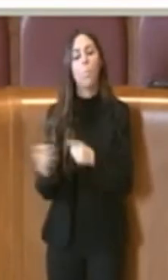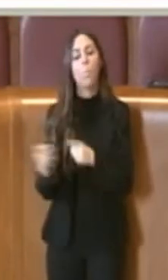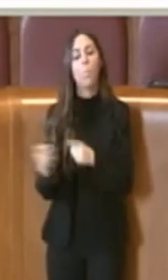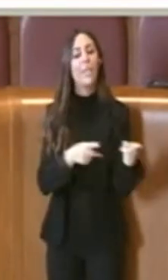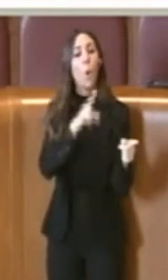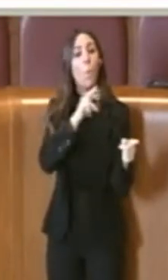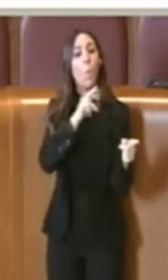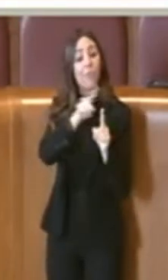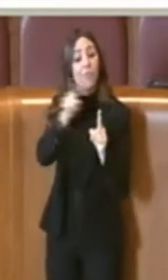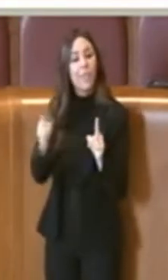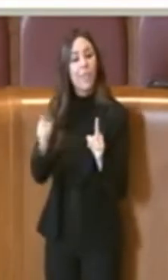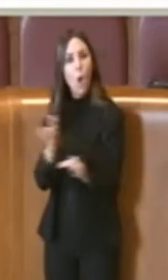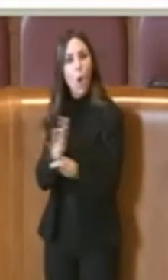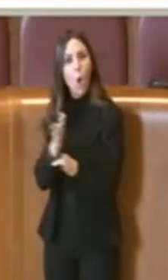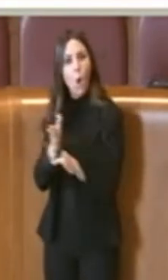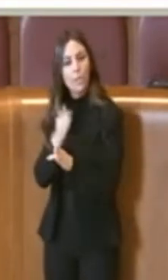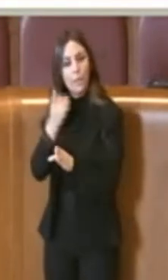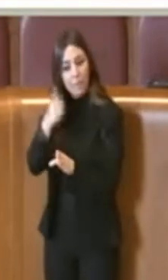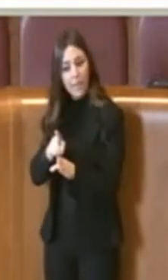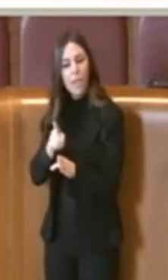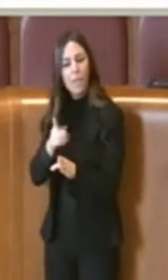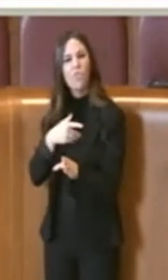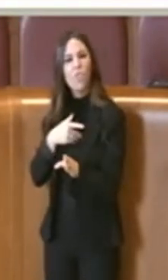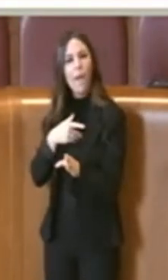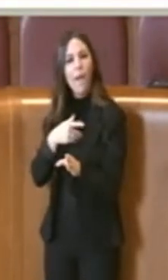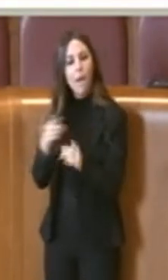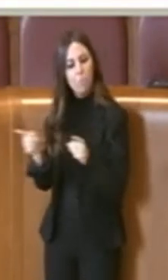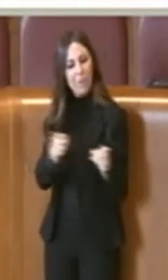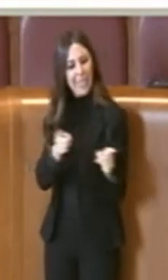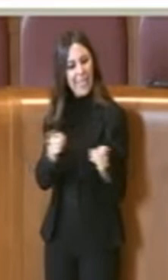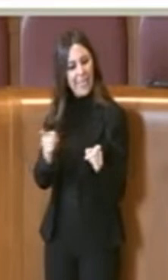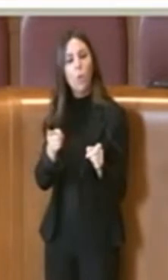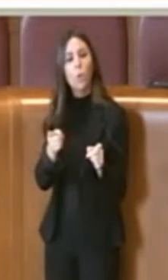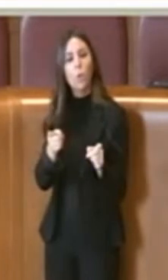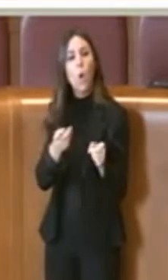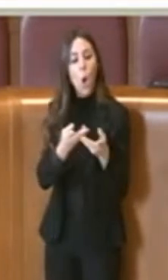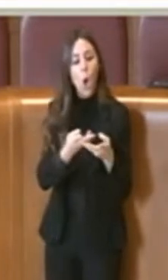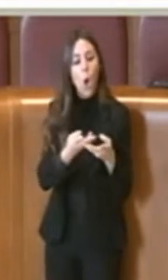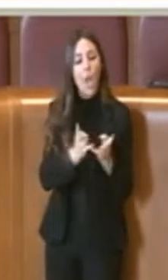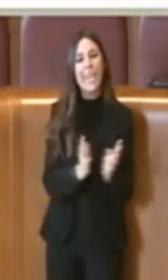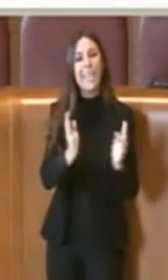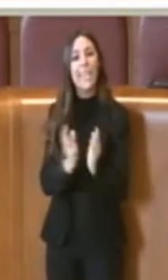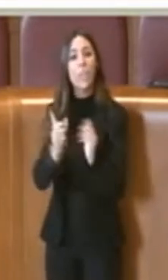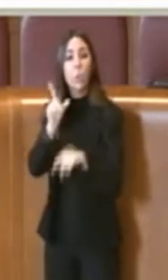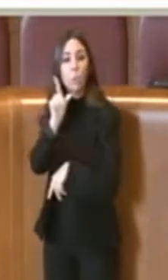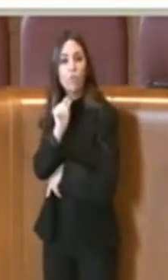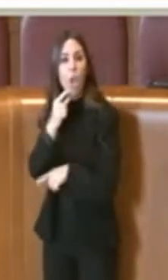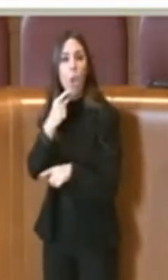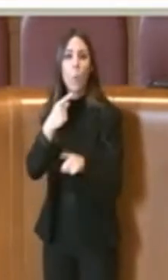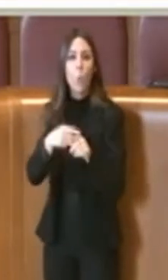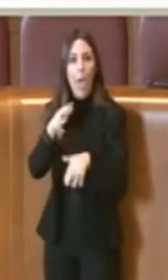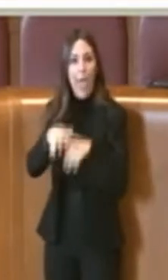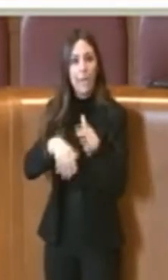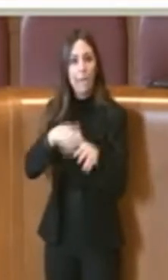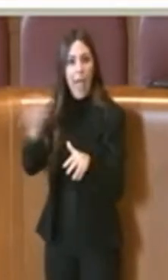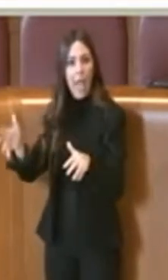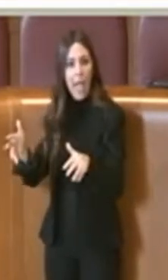laddove è presente una presenza appunto di nidi o comunque di qualsivoglia mammifero di